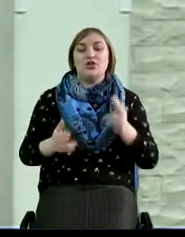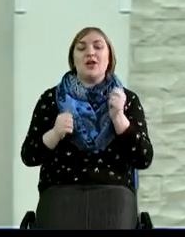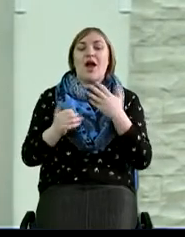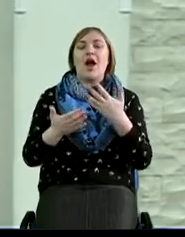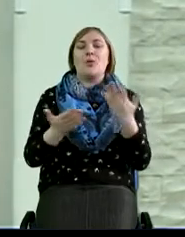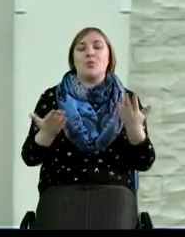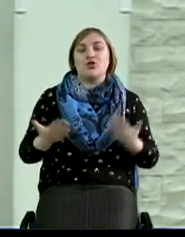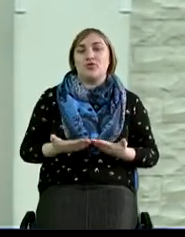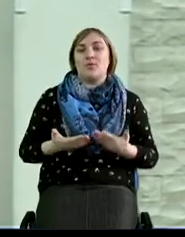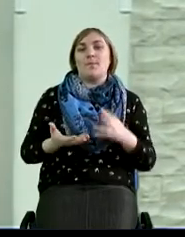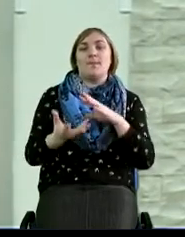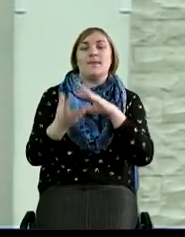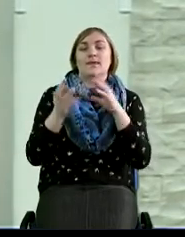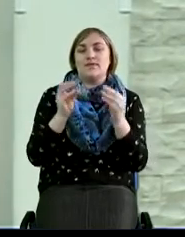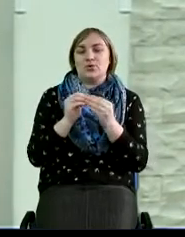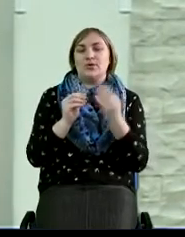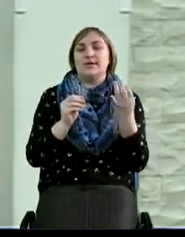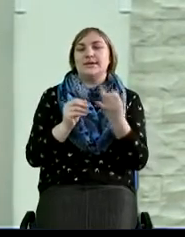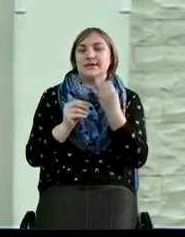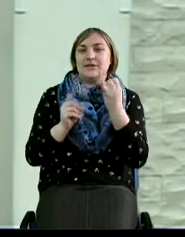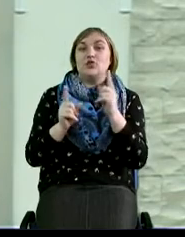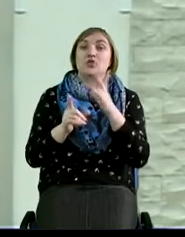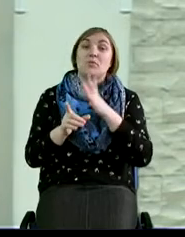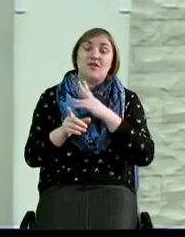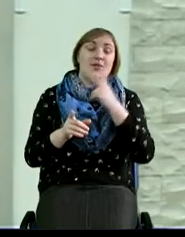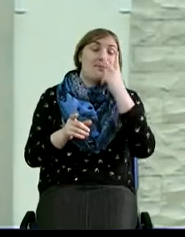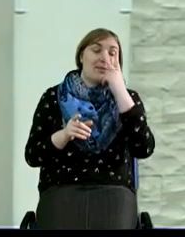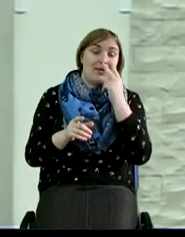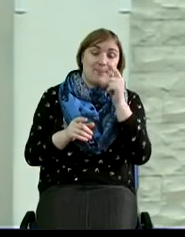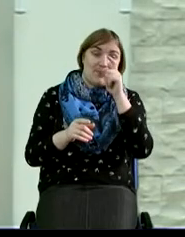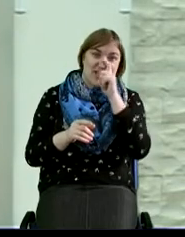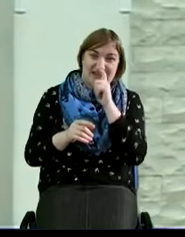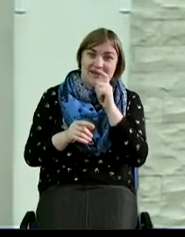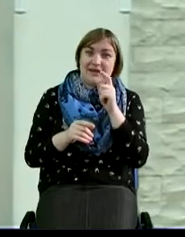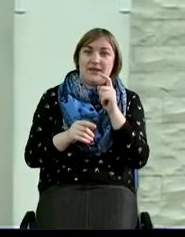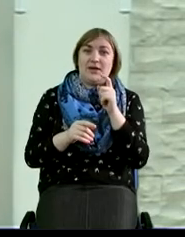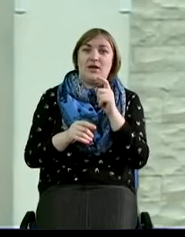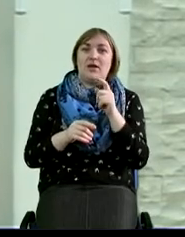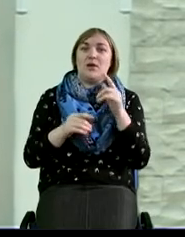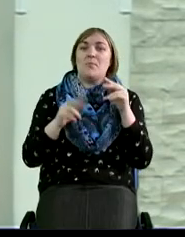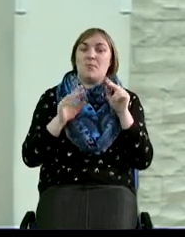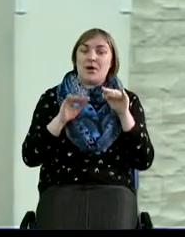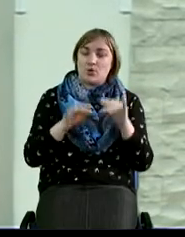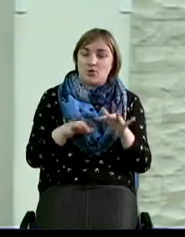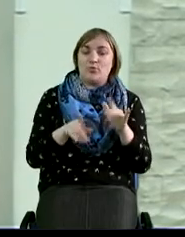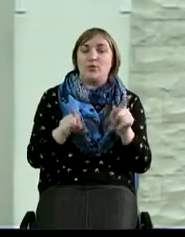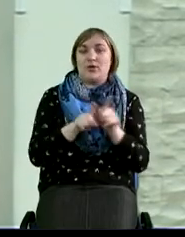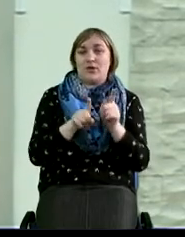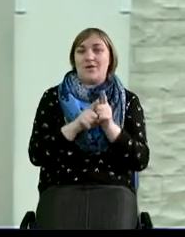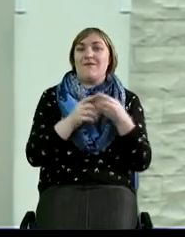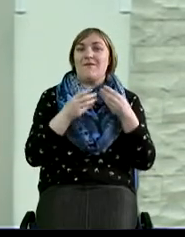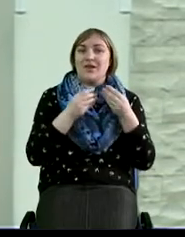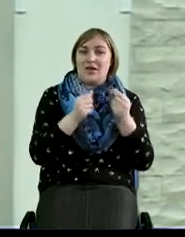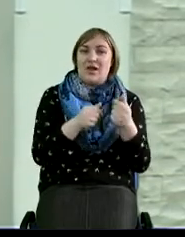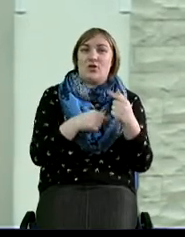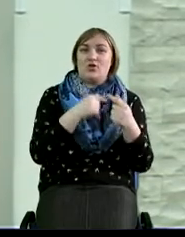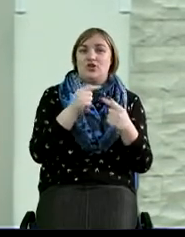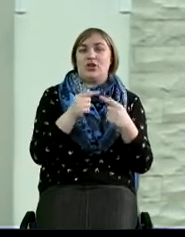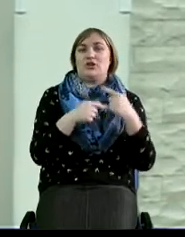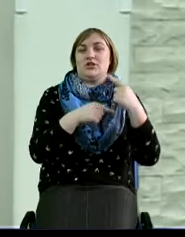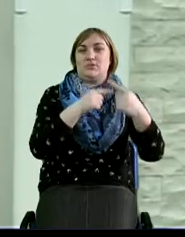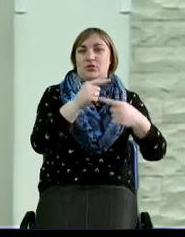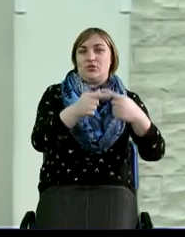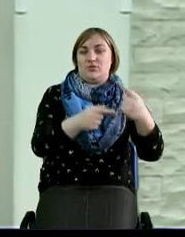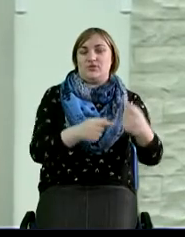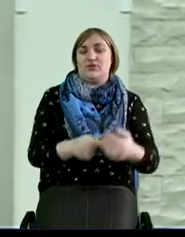И в результате интересно, что бывают и плохие поступки, вот именно оказывают влияние через людей потом на